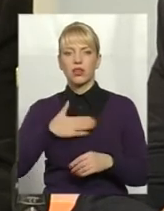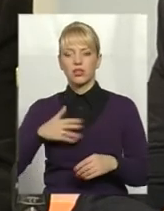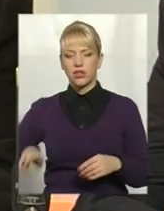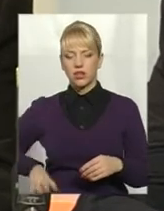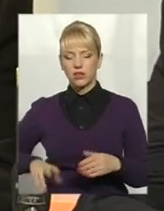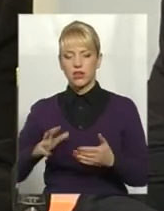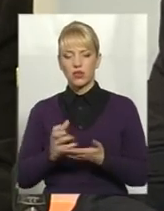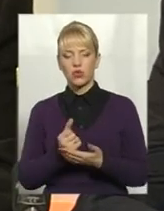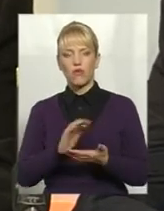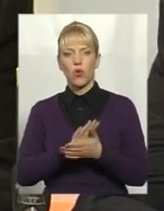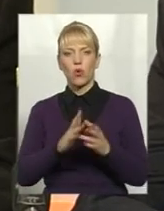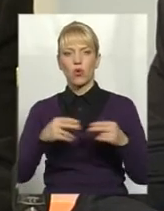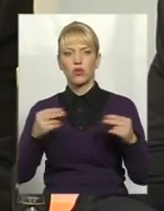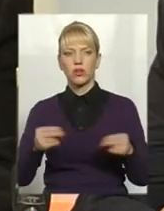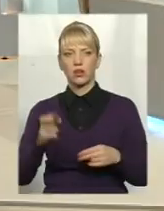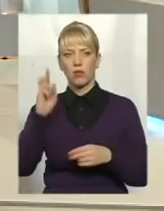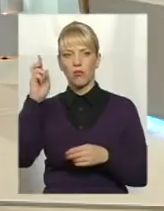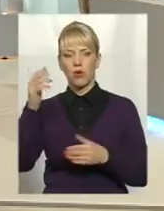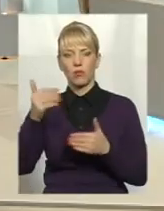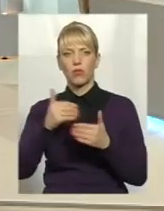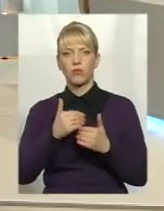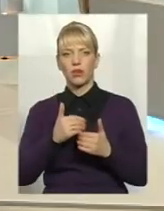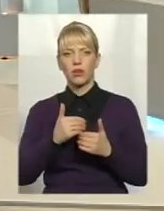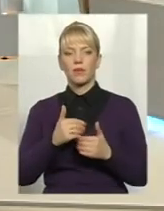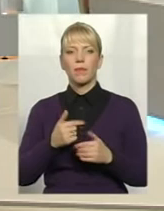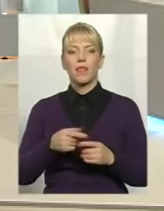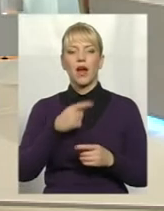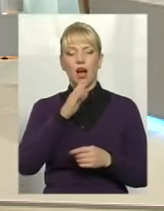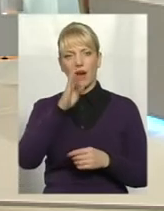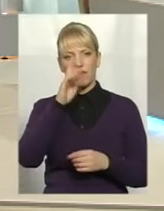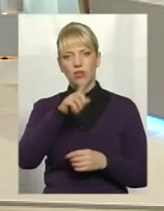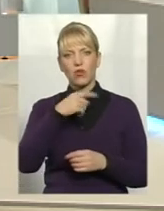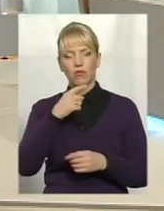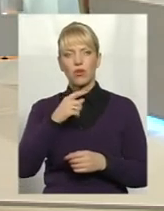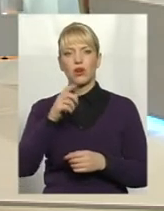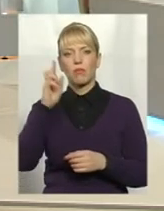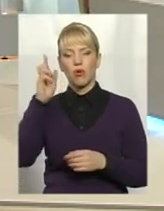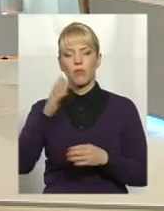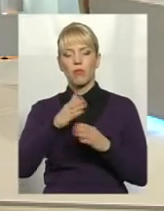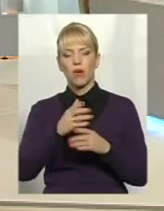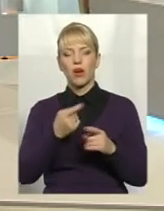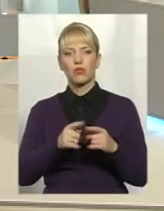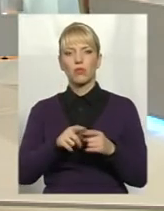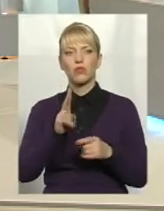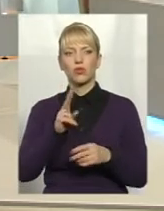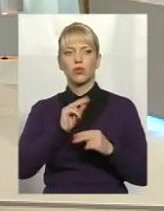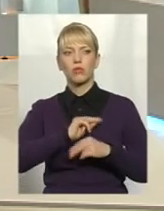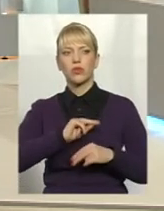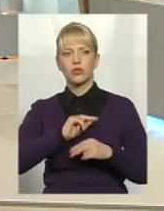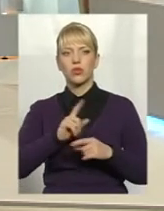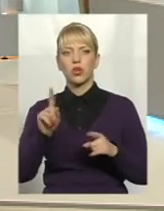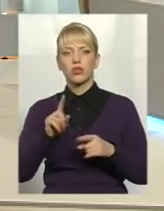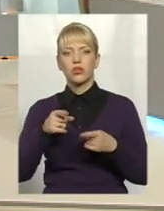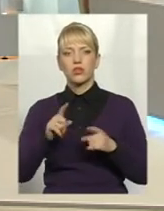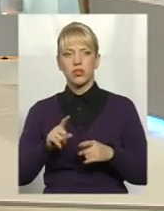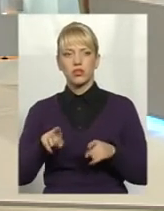контракт. Я кажу, що поміг, а він каже, що Бог допомагає тому, хто працює. Я скажу, що дійсно